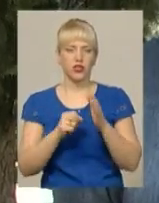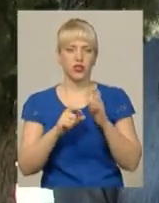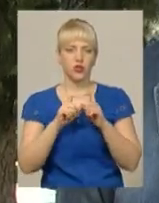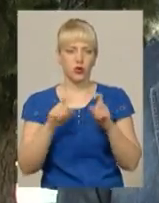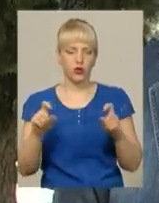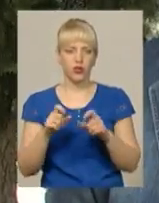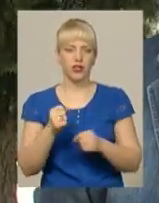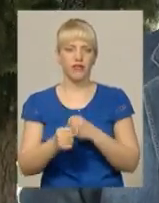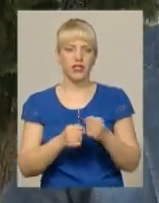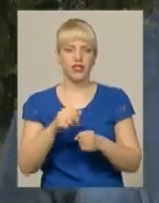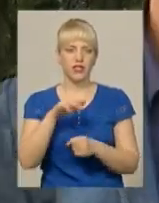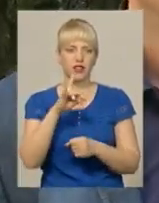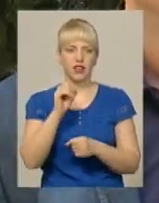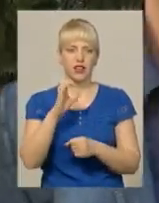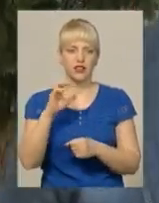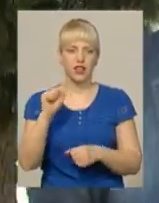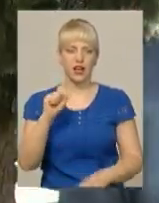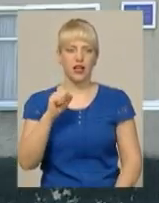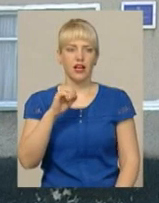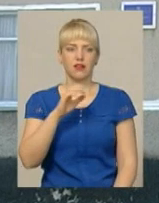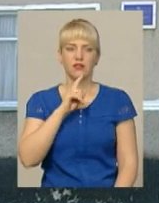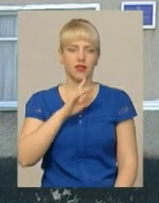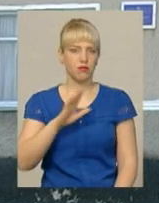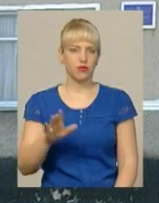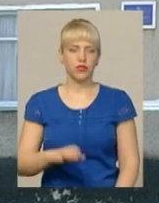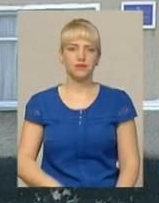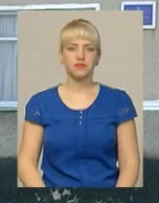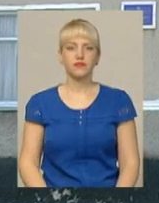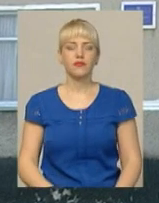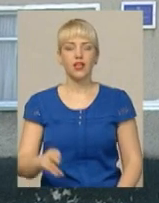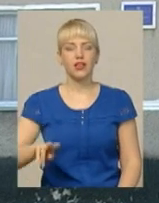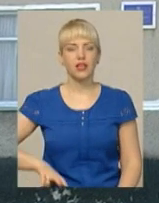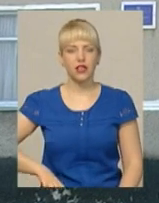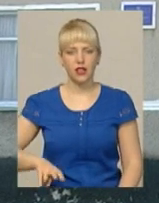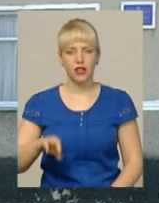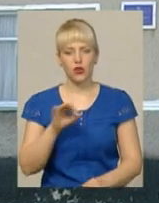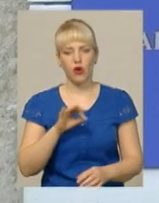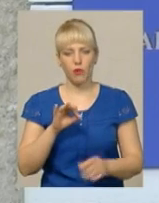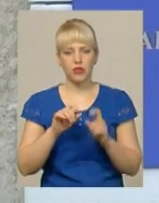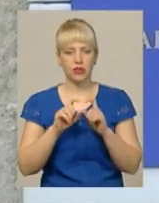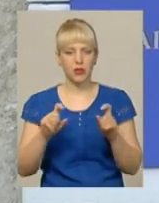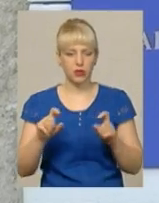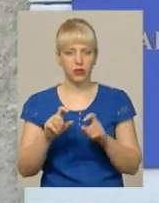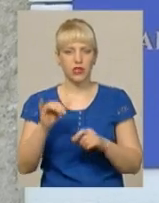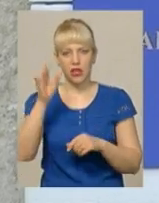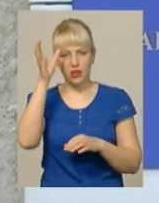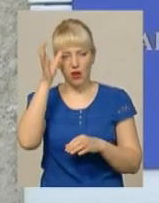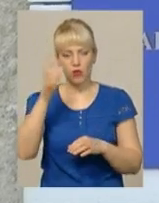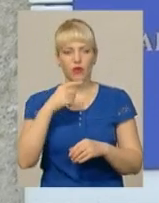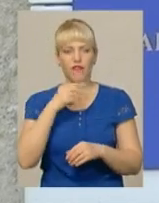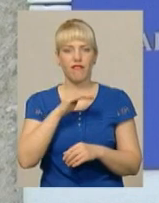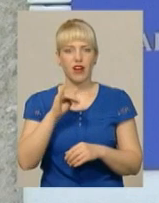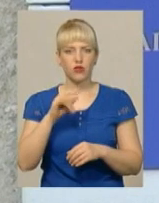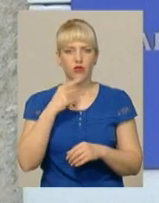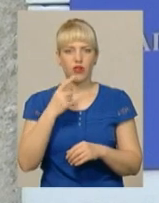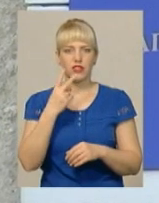виїздом на трасу Н-03 ми не будемо. Директор обласного департаменту освіти та науки Олег Фасоля констатує, за понад два